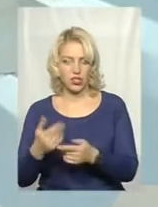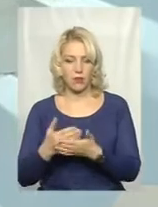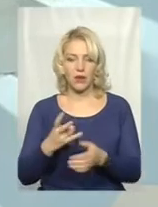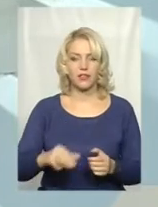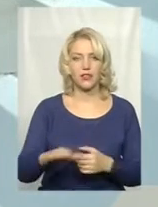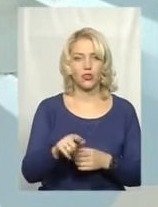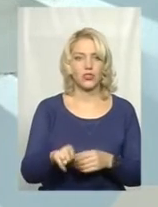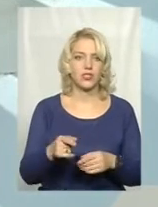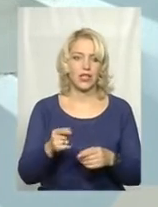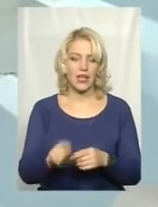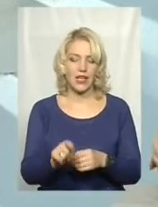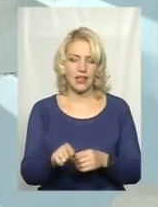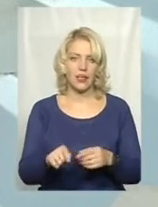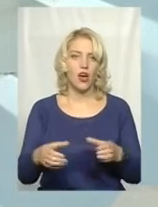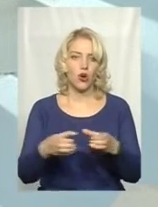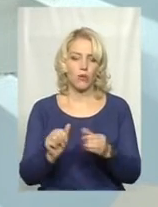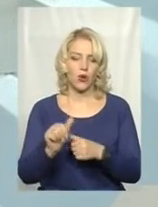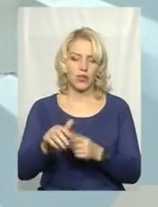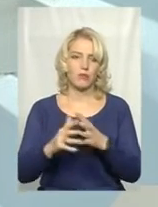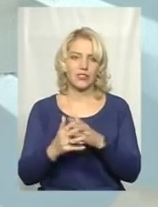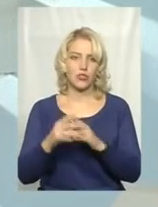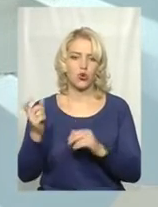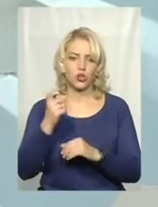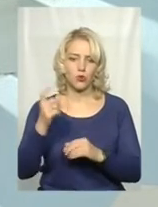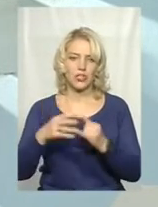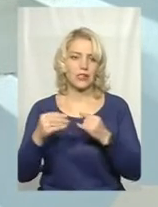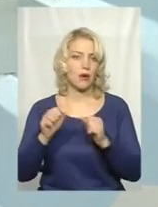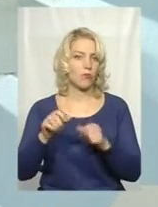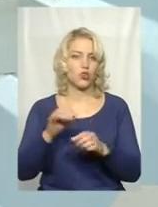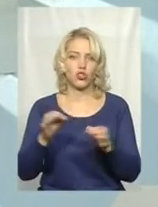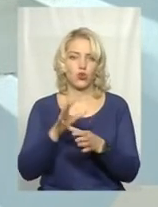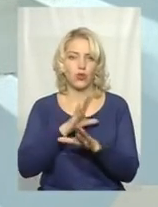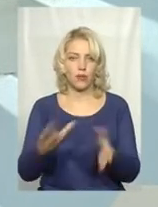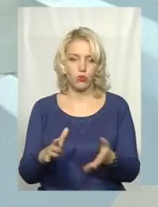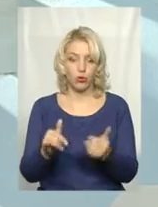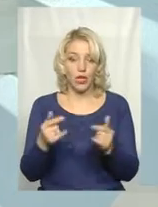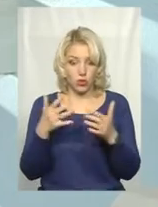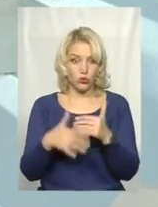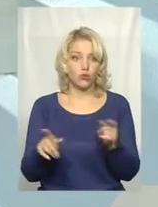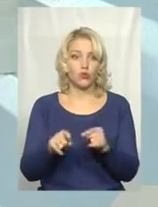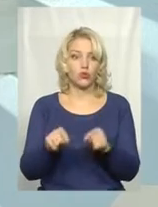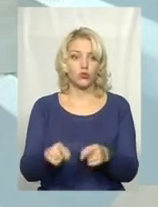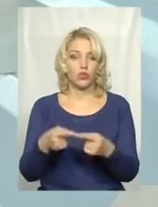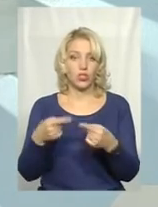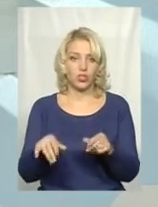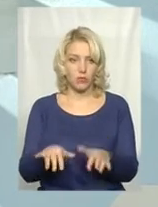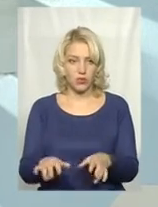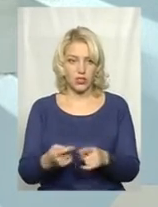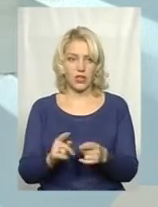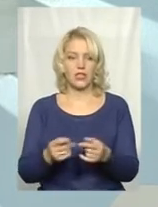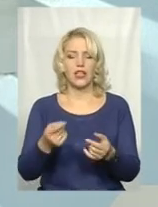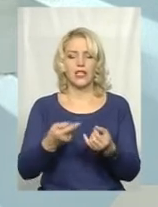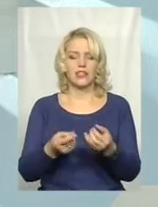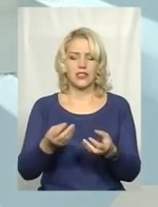території цієї громади, крім сільсько-осподарських земель, може не бути нічого. І зрозуміло, що тут включаються інші процеси – лінітаризація